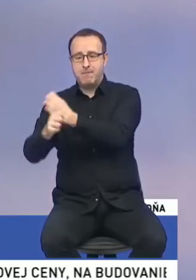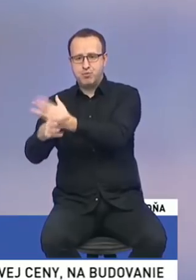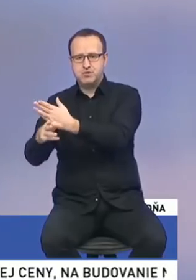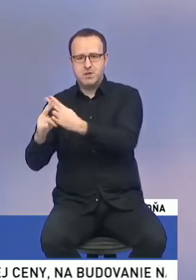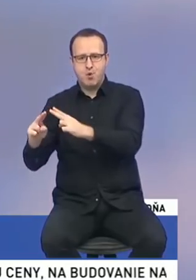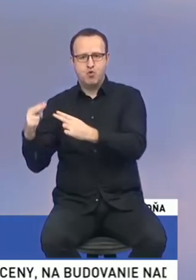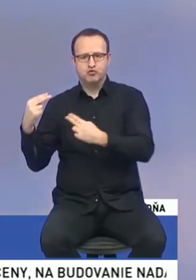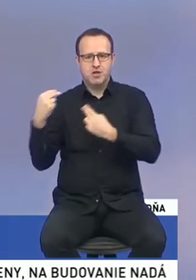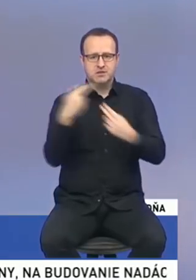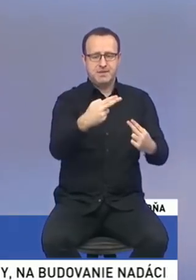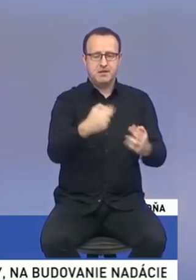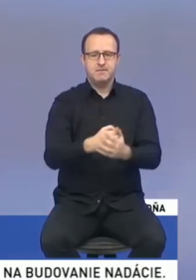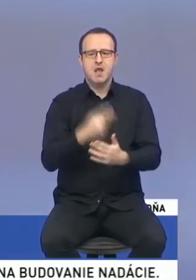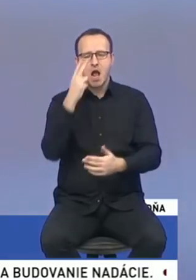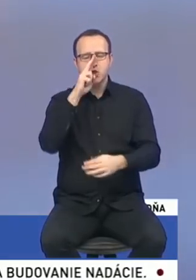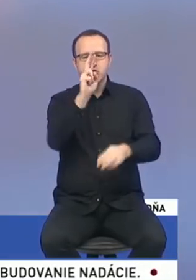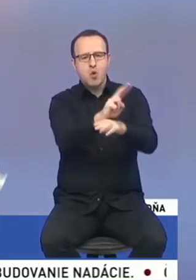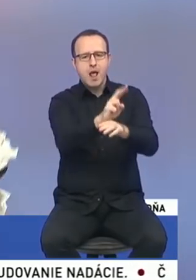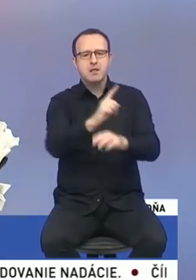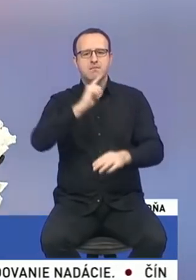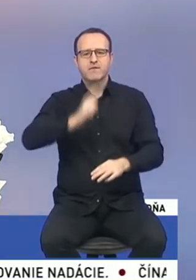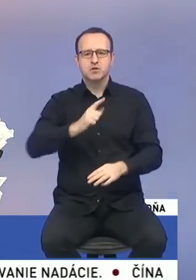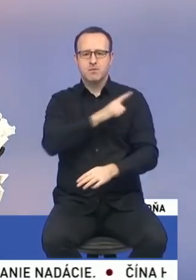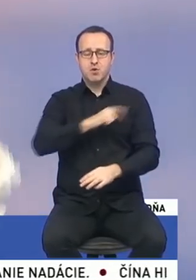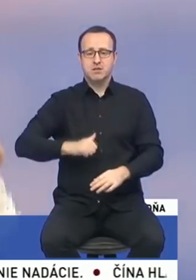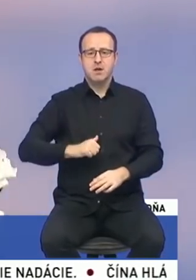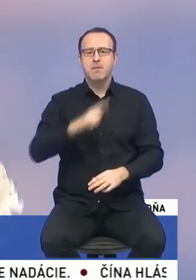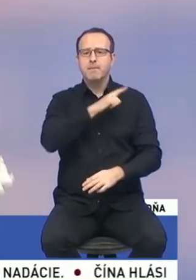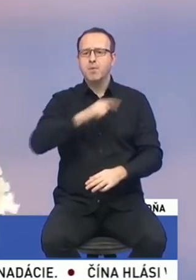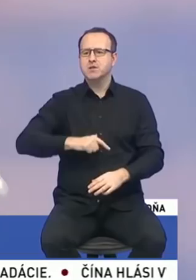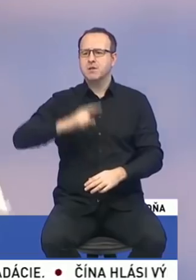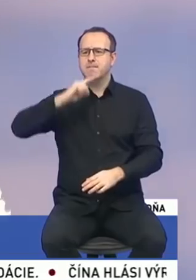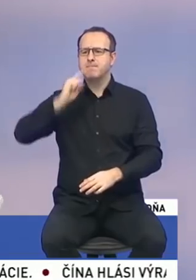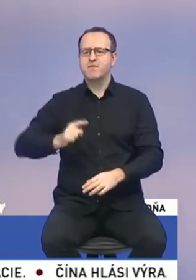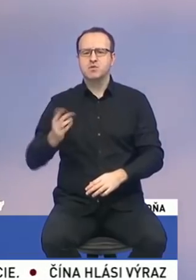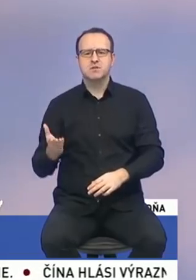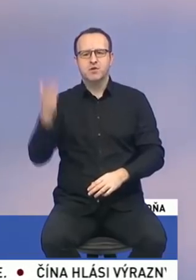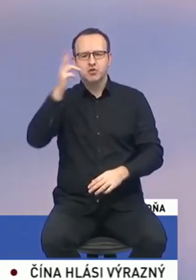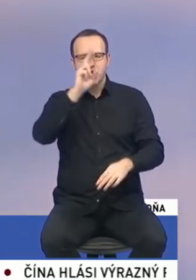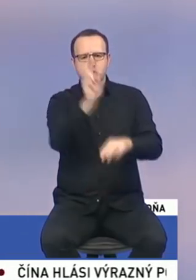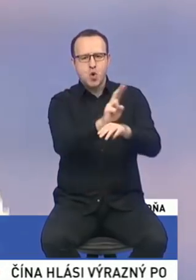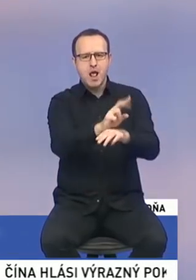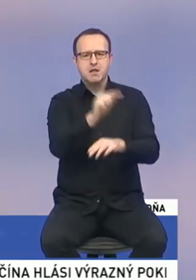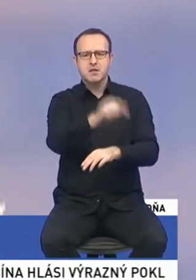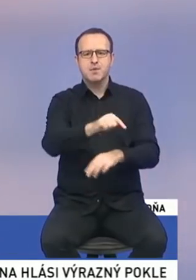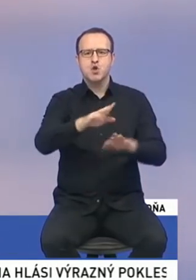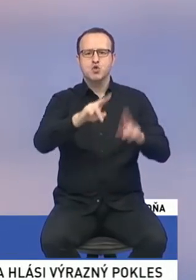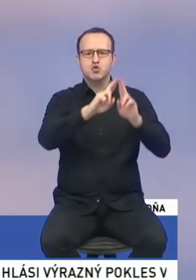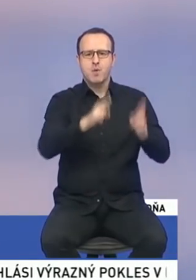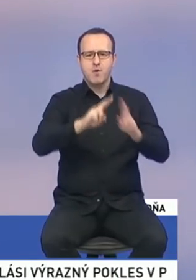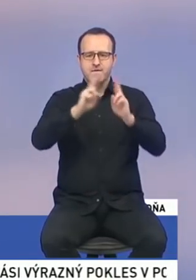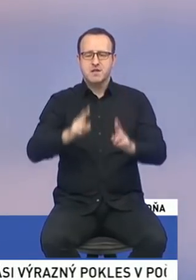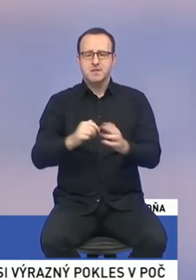vrátiť. Zároveň sme zvyšili dohľadovú povinnosť policie. To znamená, že policajti skutočne majú zvýšený dohľad nad týmito dobom. A dokonca ešte aj